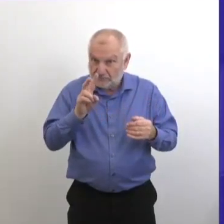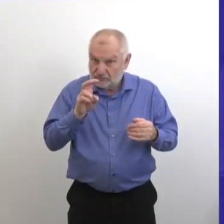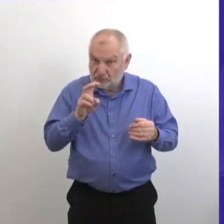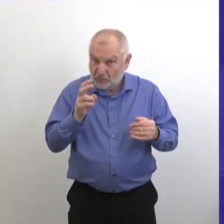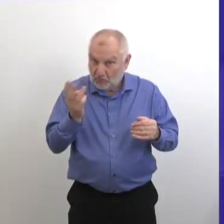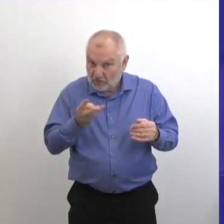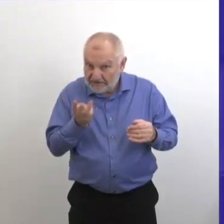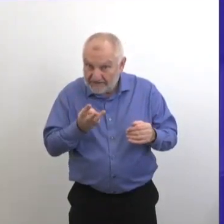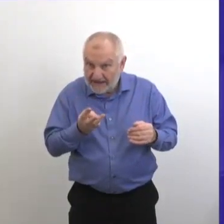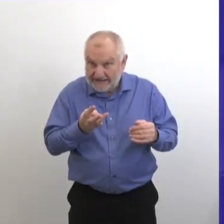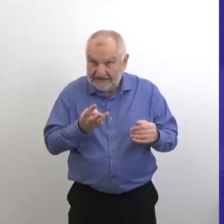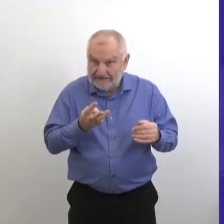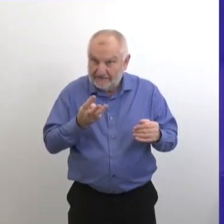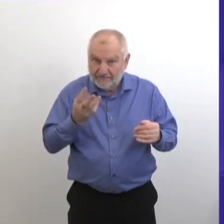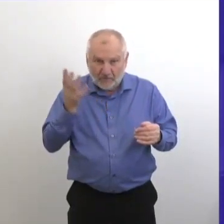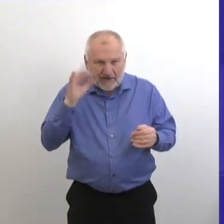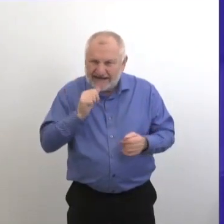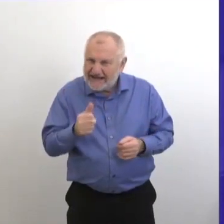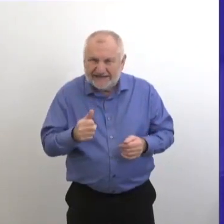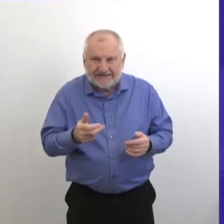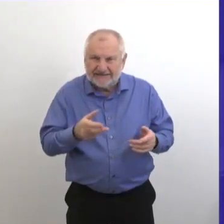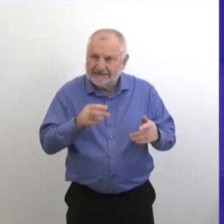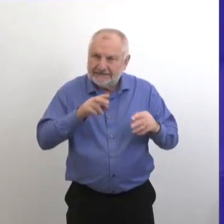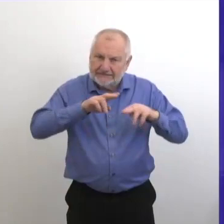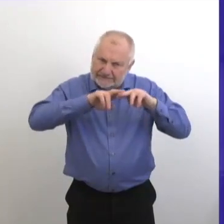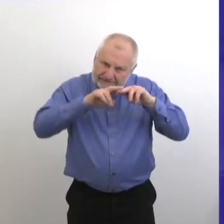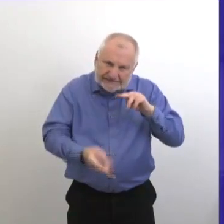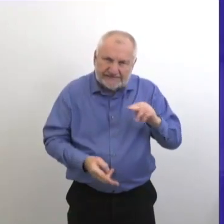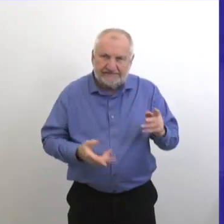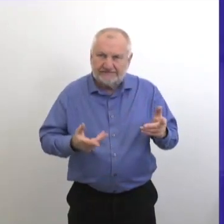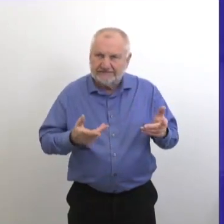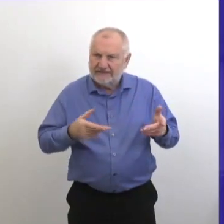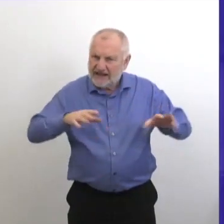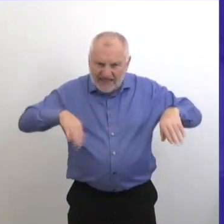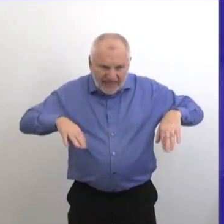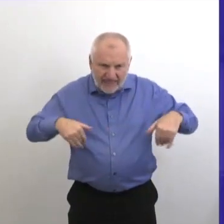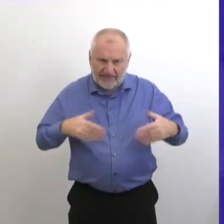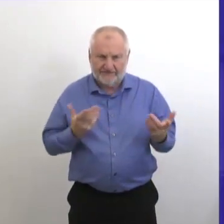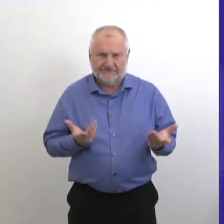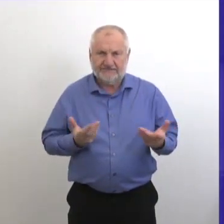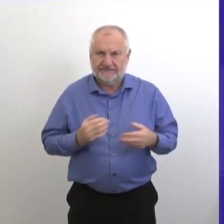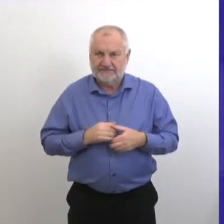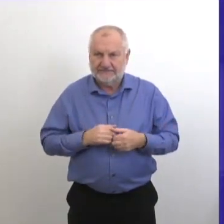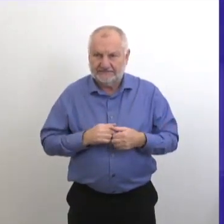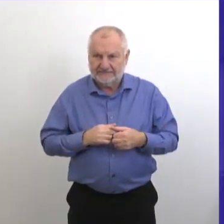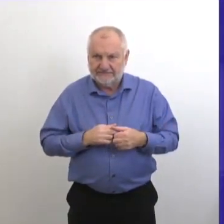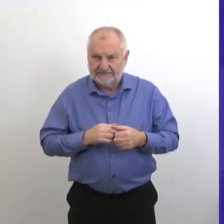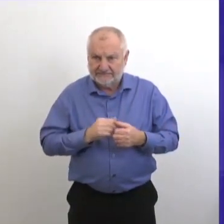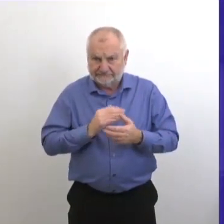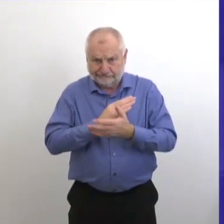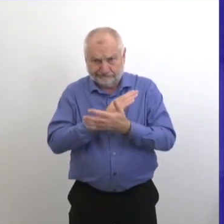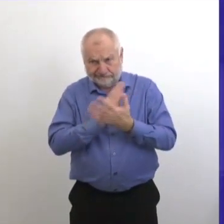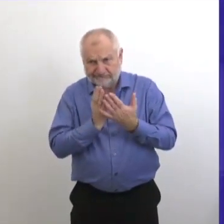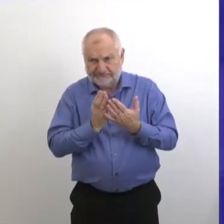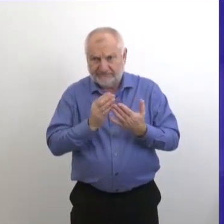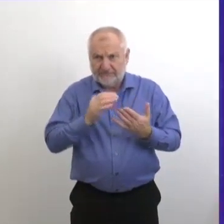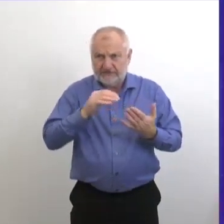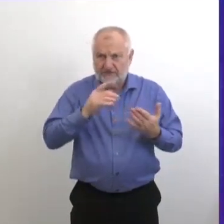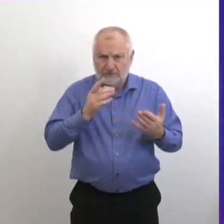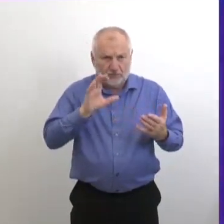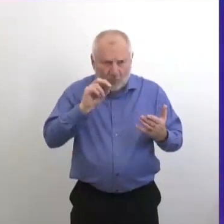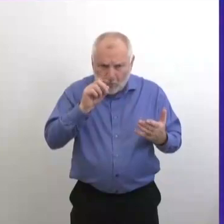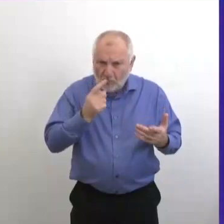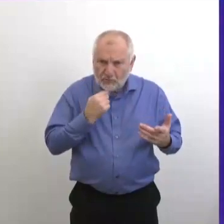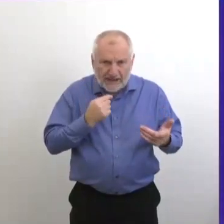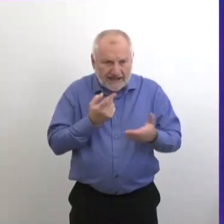pourquoi est-ce qu'on ne voit pas une grande réduction vu que nous sommes maintenant au niveau rouge de restrictions depuis